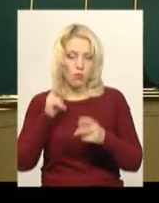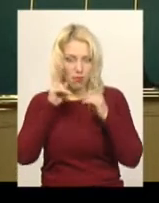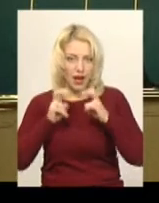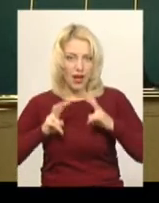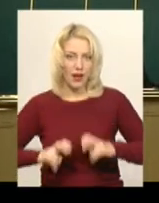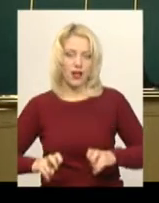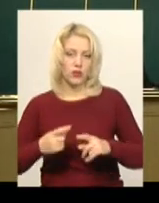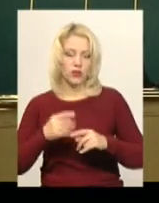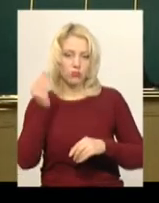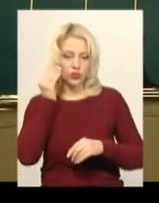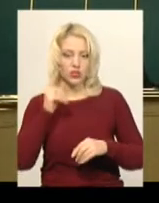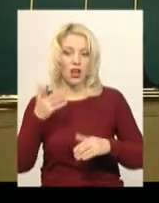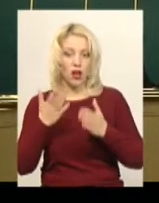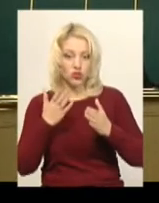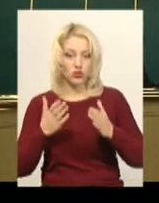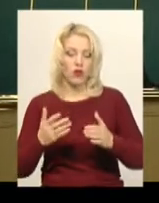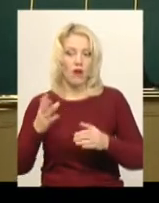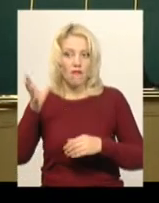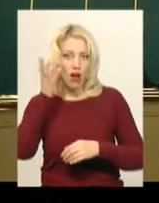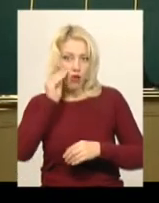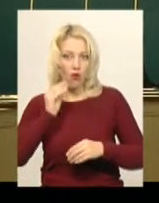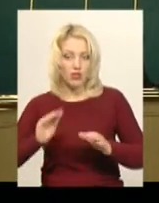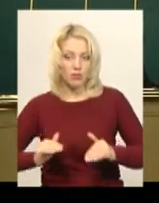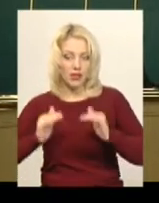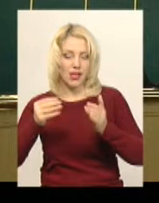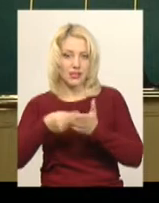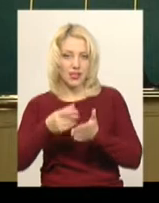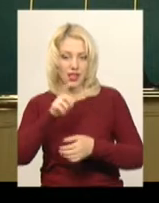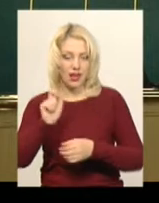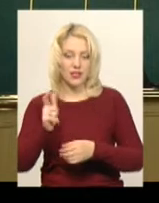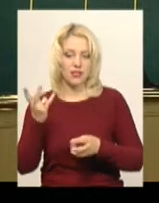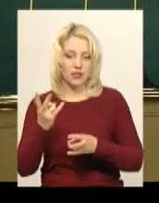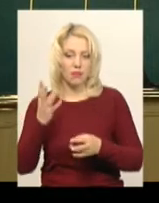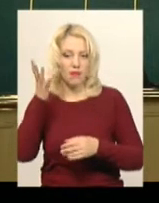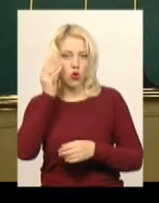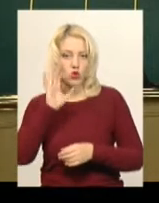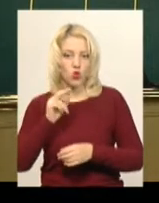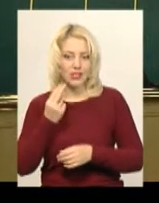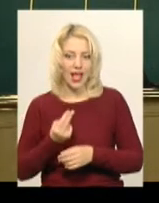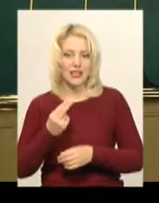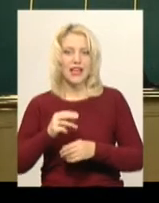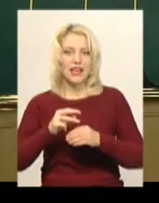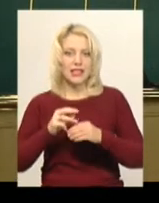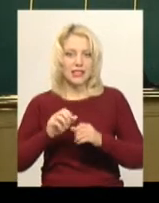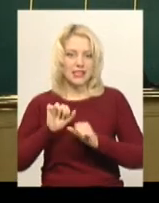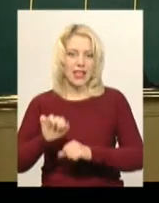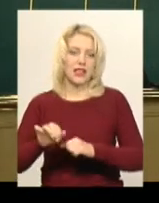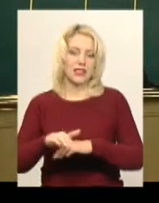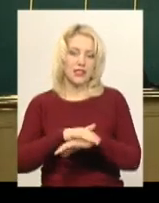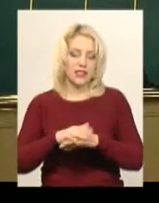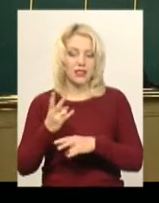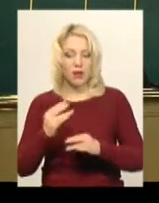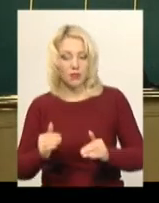враховується підняття ціни на газ, то треба враховувати соціальний захист населення, або монетизацію субсидій, підвищення